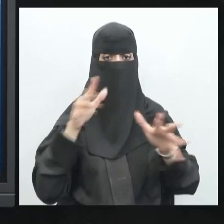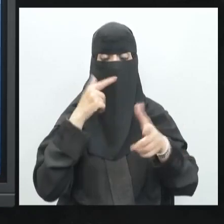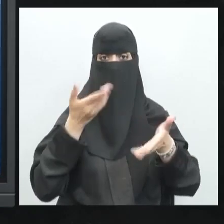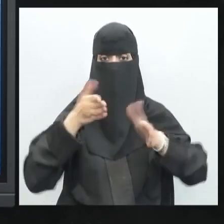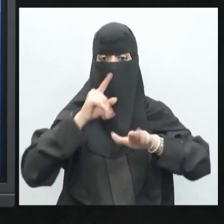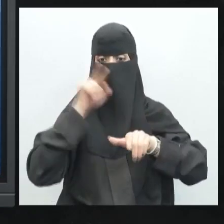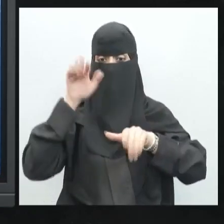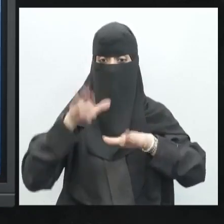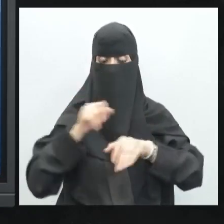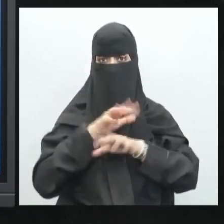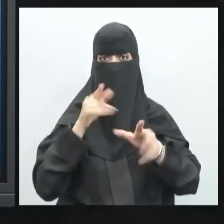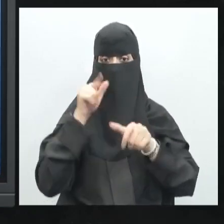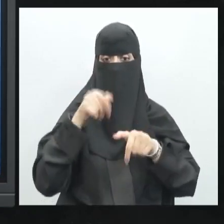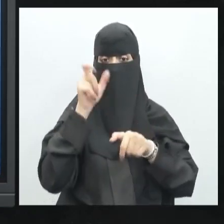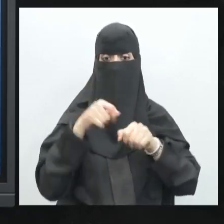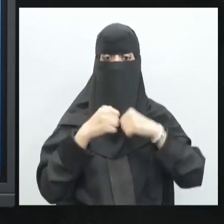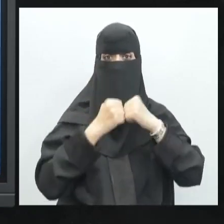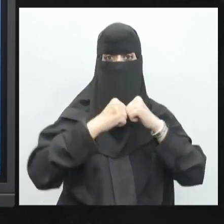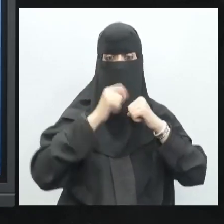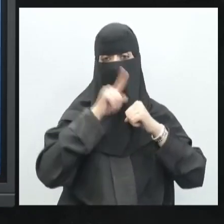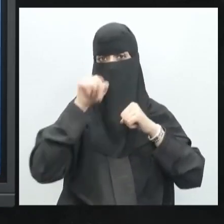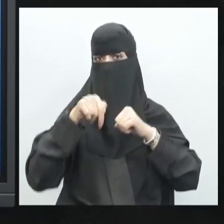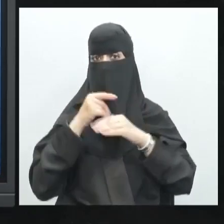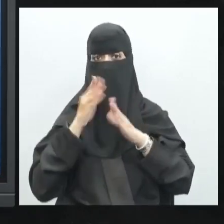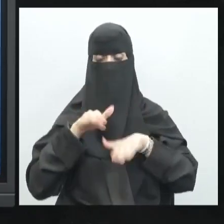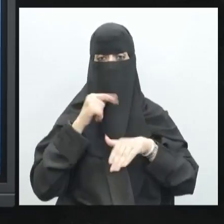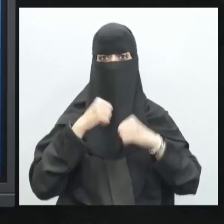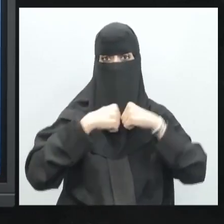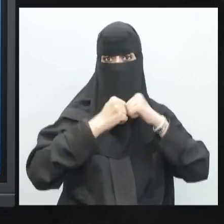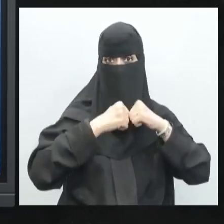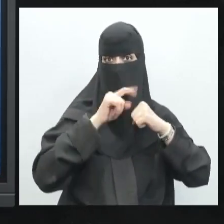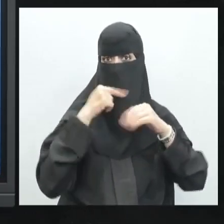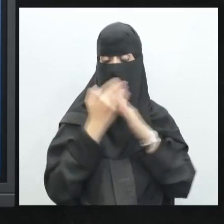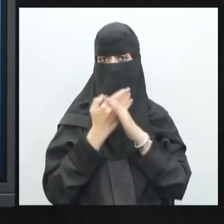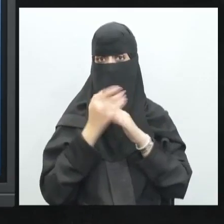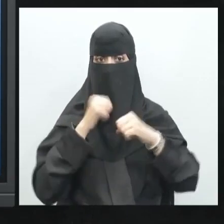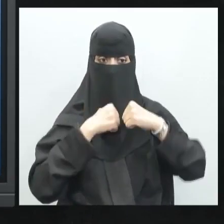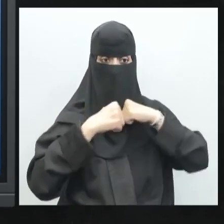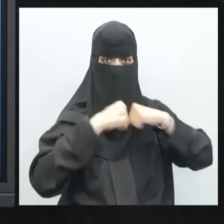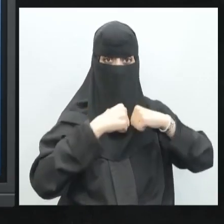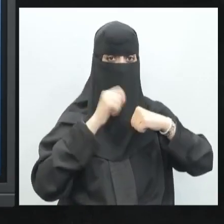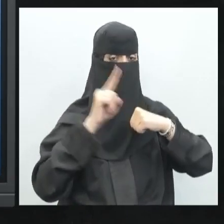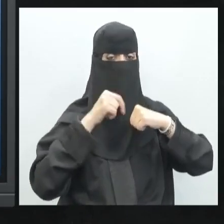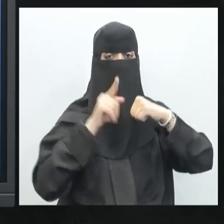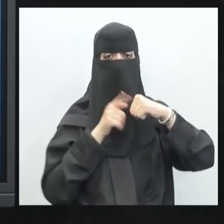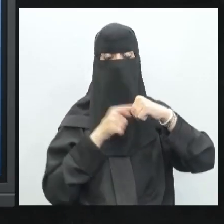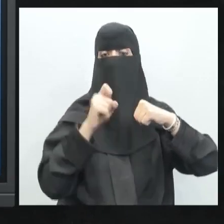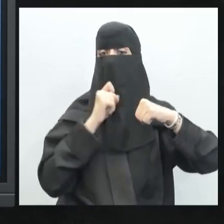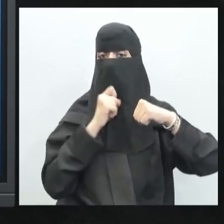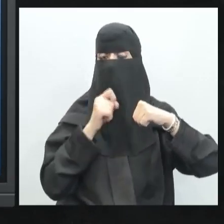شائع لدى الناس هذا الالتهاب لم يكن ناتج عن الاحتكاك هذا الالتهاب نتيجة ضعف في هذا